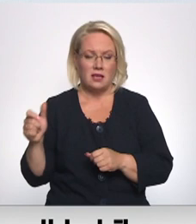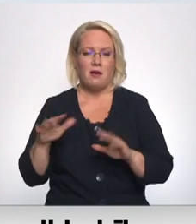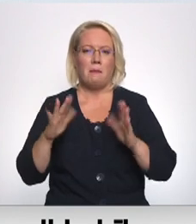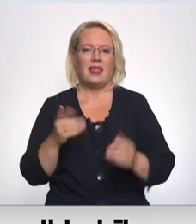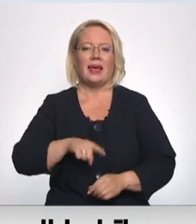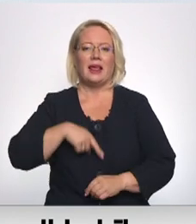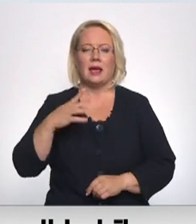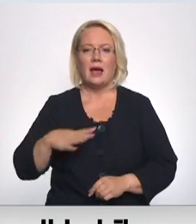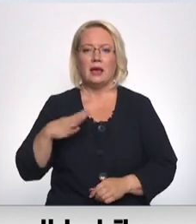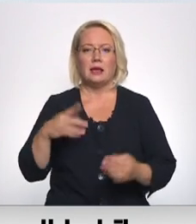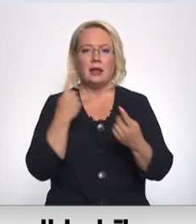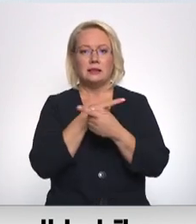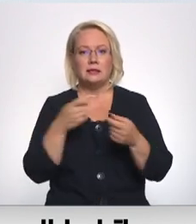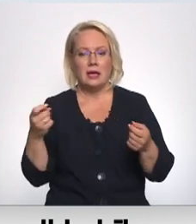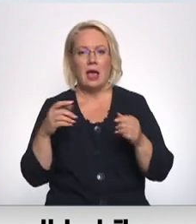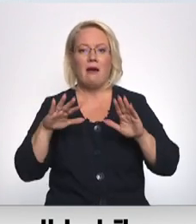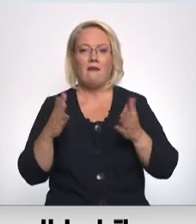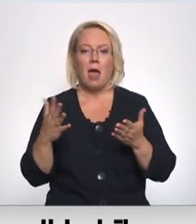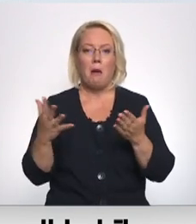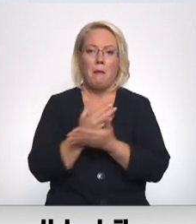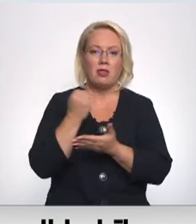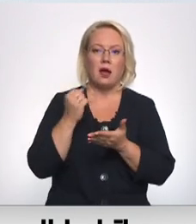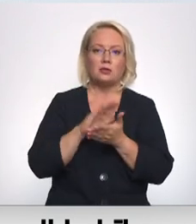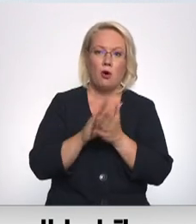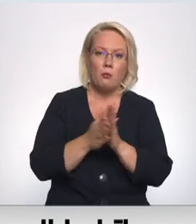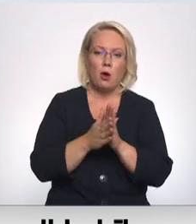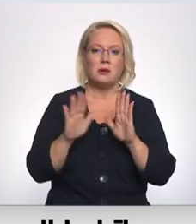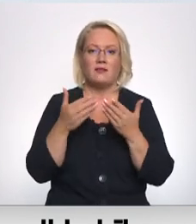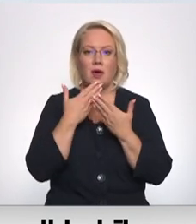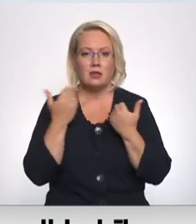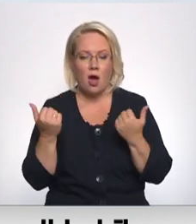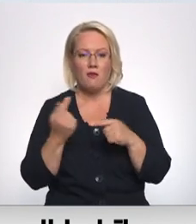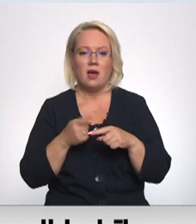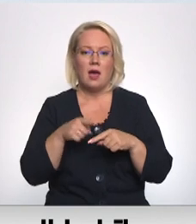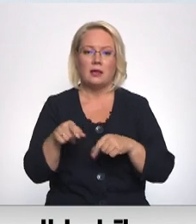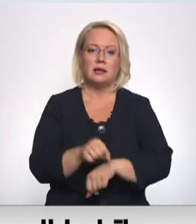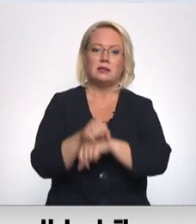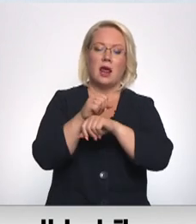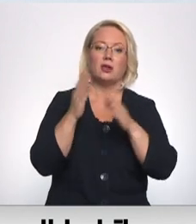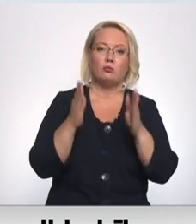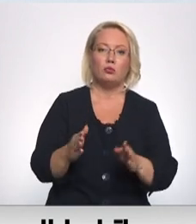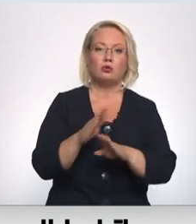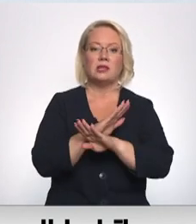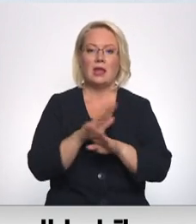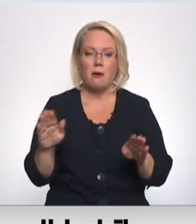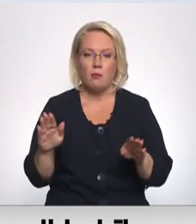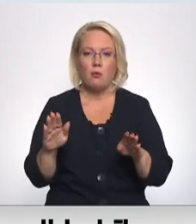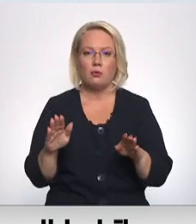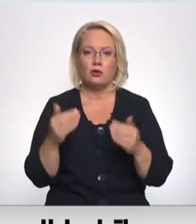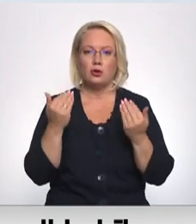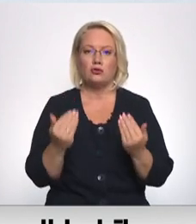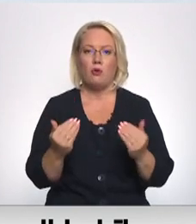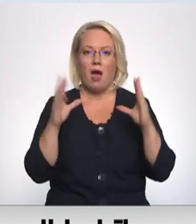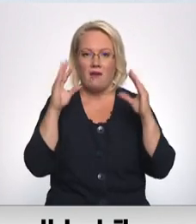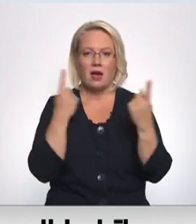gaidīt tā ziņa par to, vai ir panāks kāds kompromiss vai nav, un tādējādi vai streiks būs vai nebūs, izpalika šovakar,